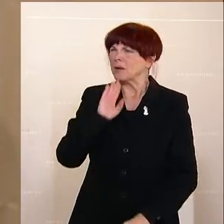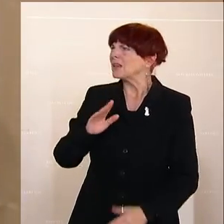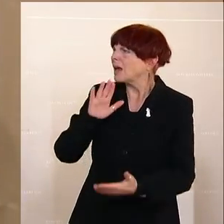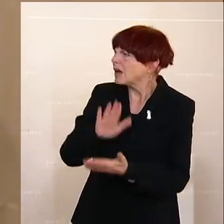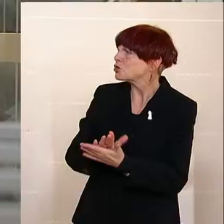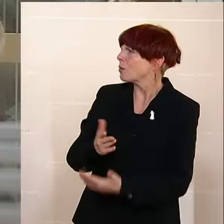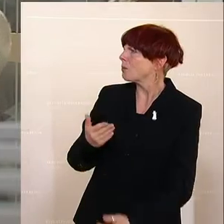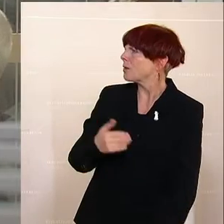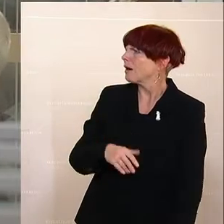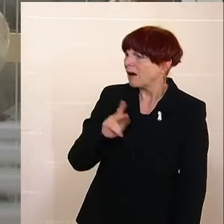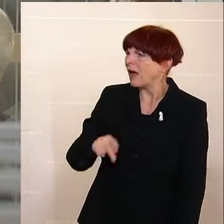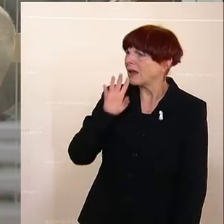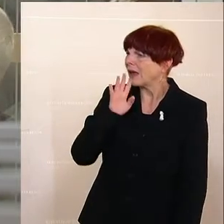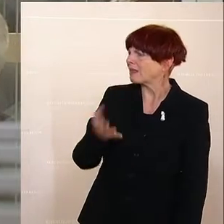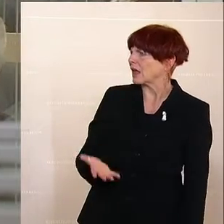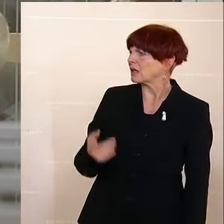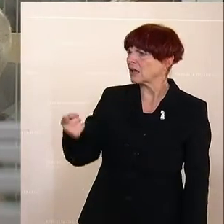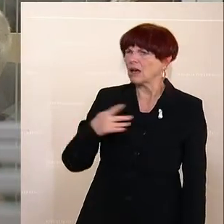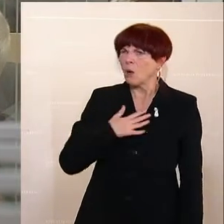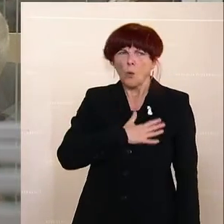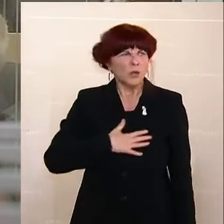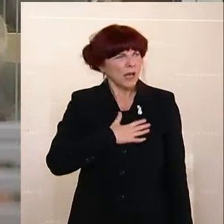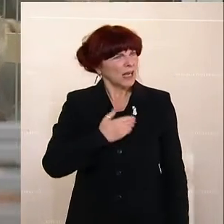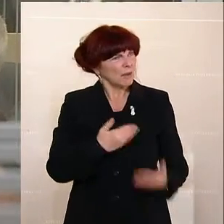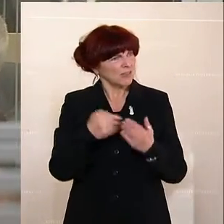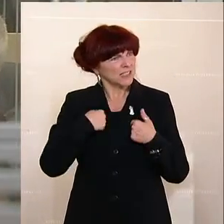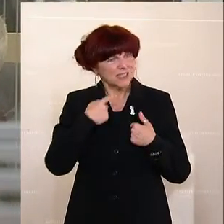bitte ausreden. Es ist euch offensichtlich unangenehm, was ihr da sagt.